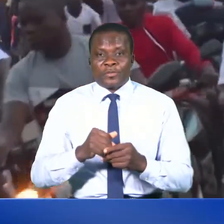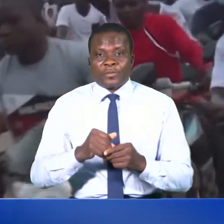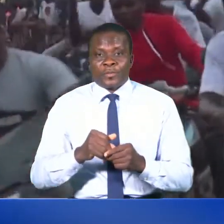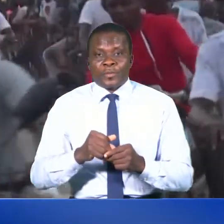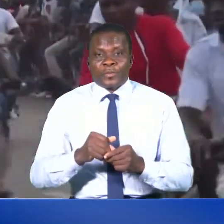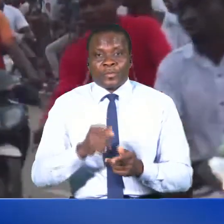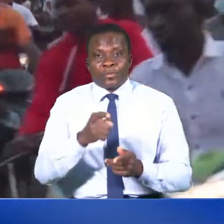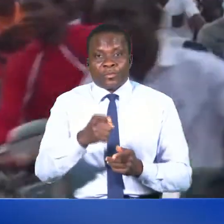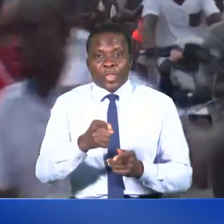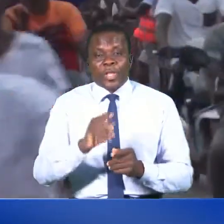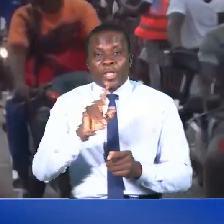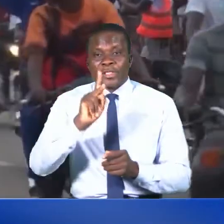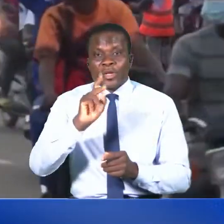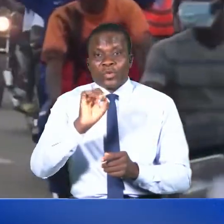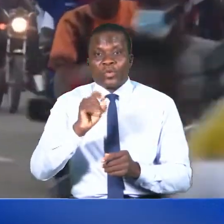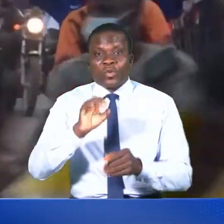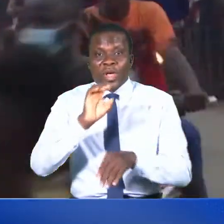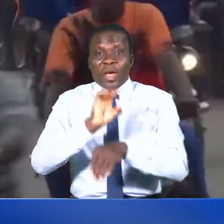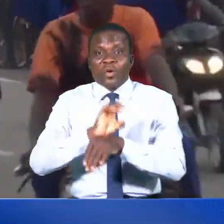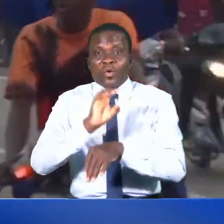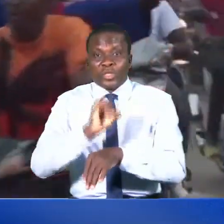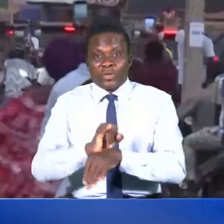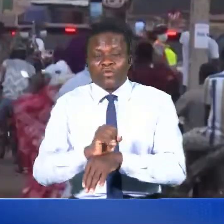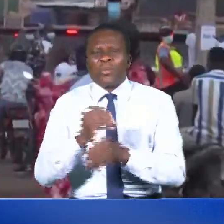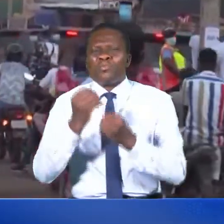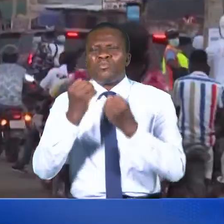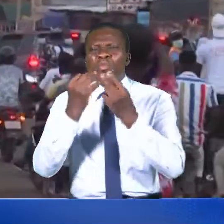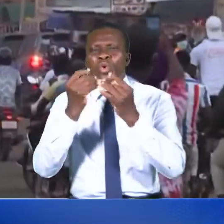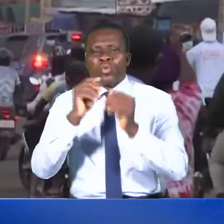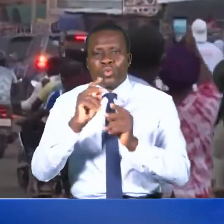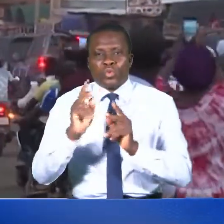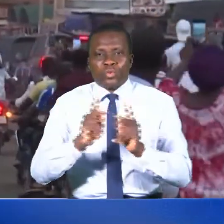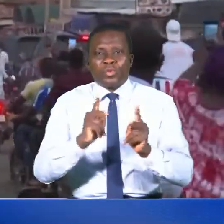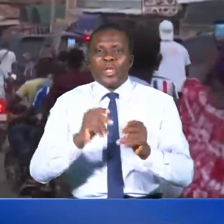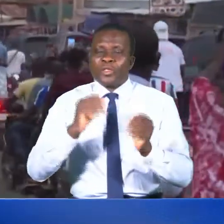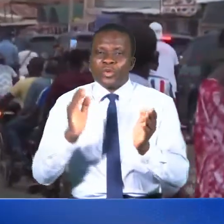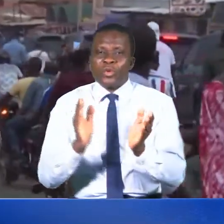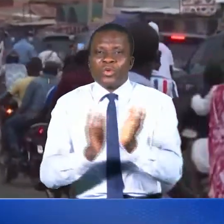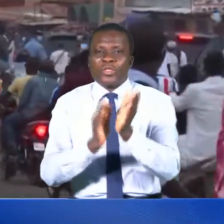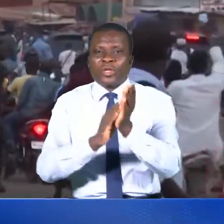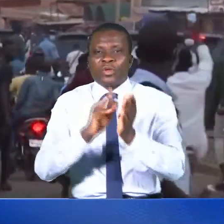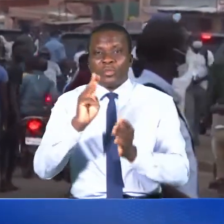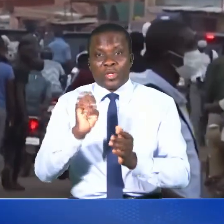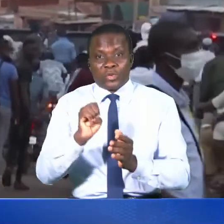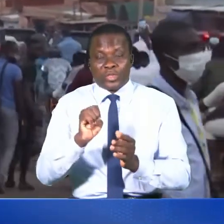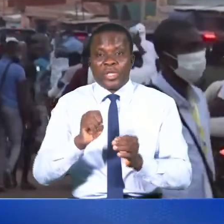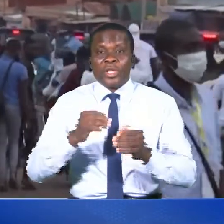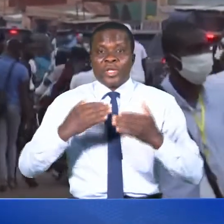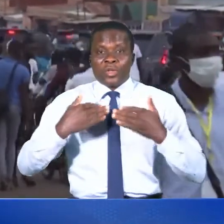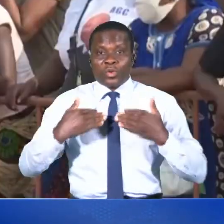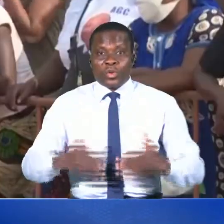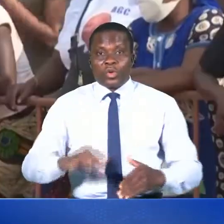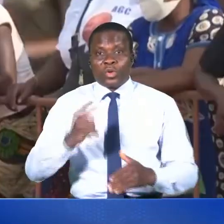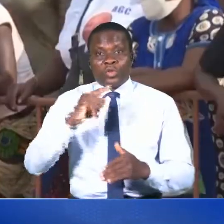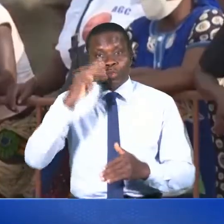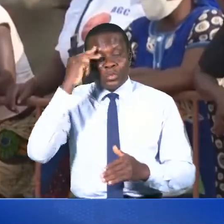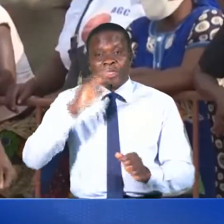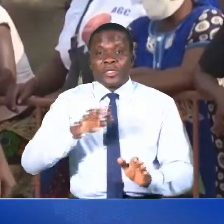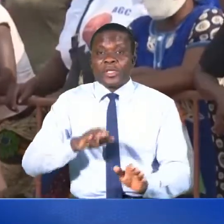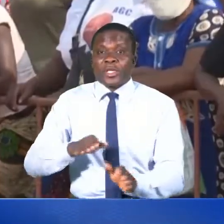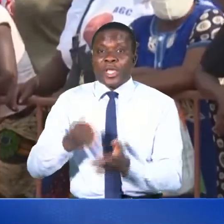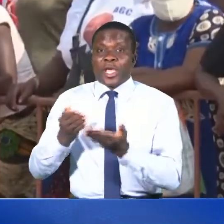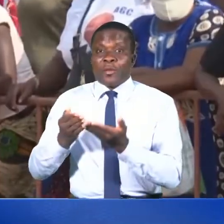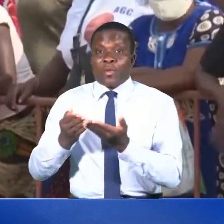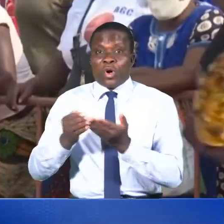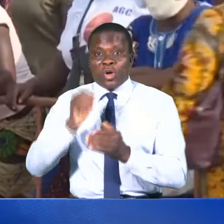A Corogo, en Côte d'Ivoire, des milliers d'habitants ont acclamé mercredi la dépouille du premier ministre décédé, Amadou